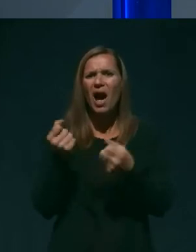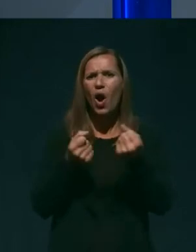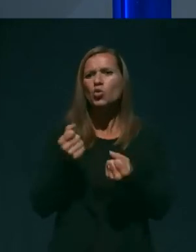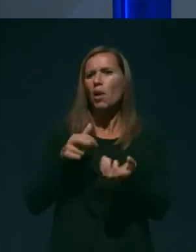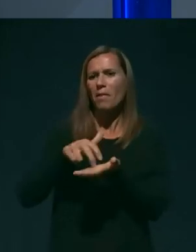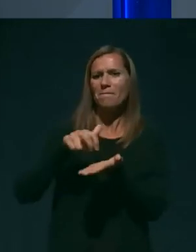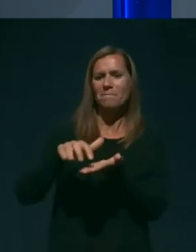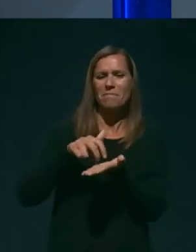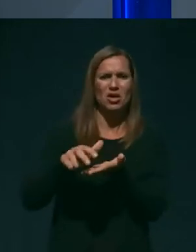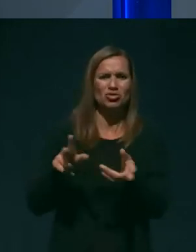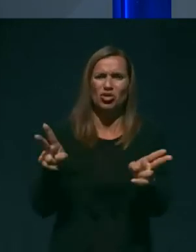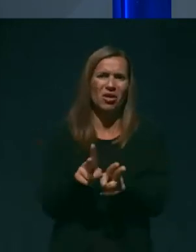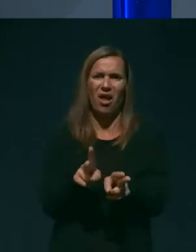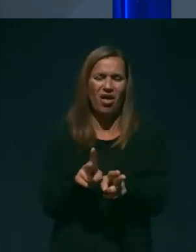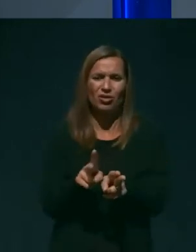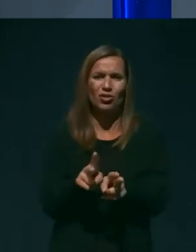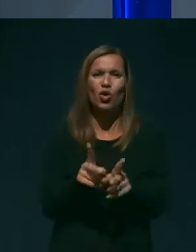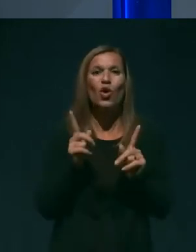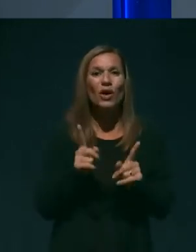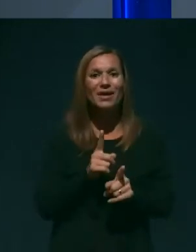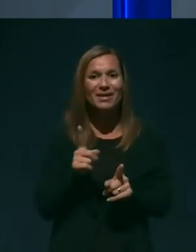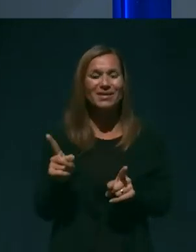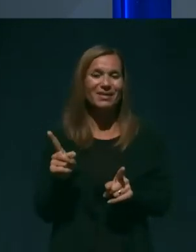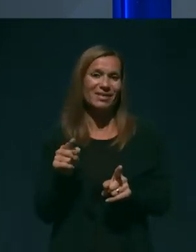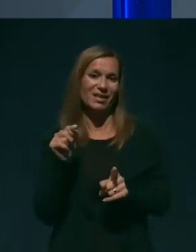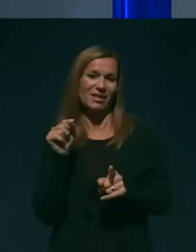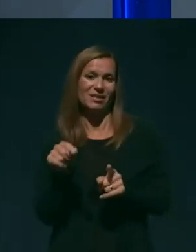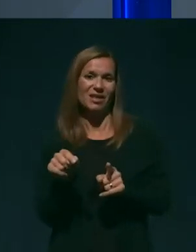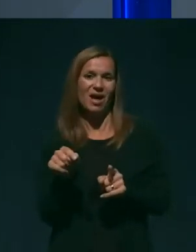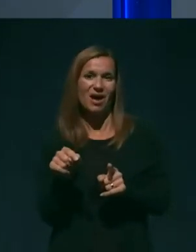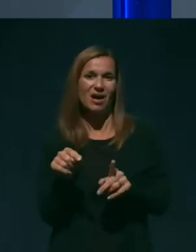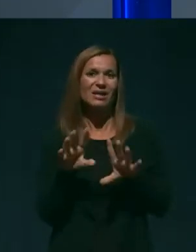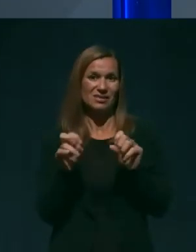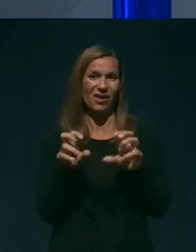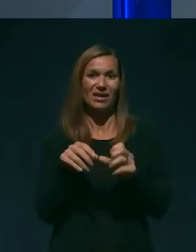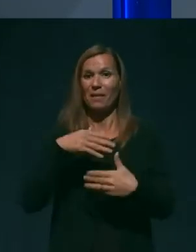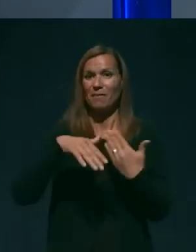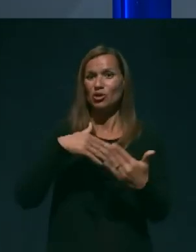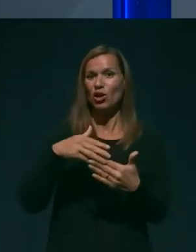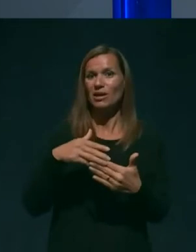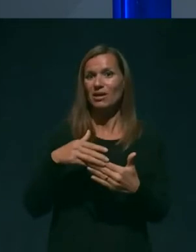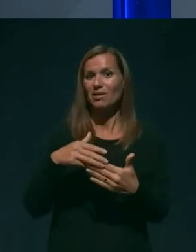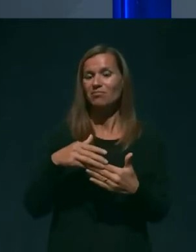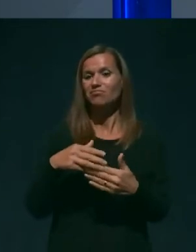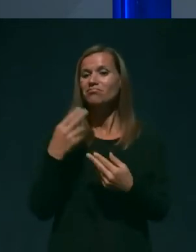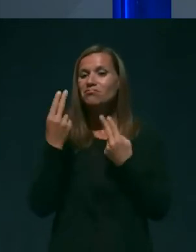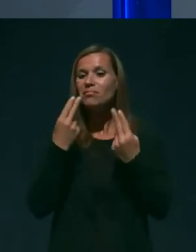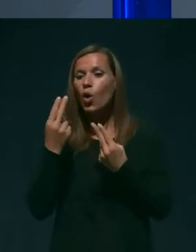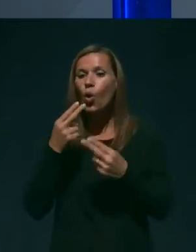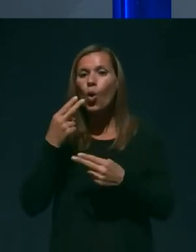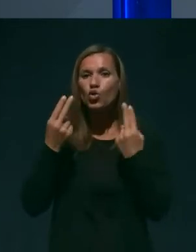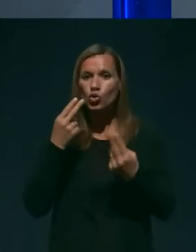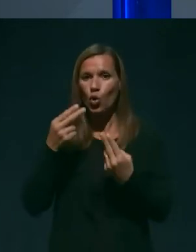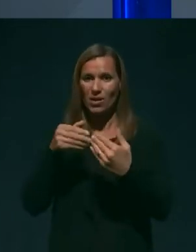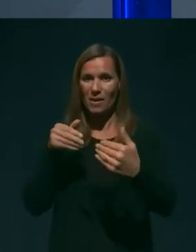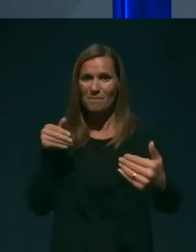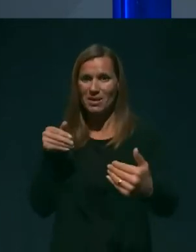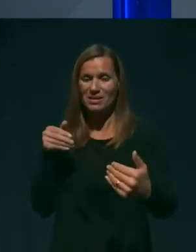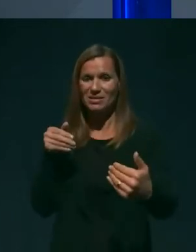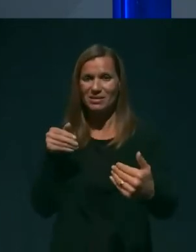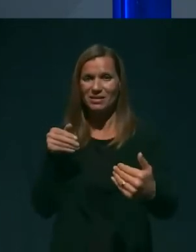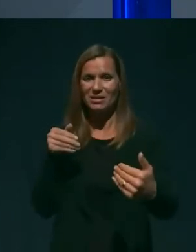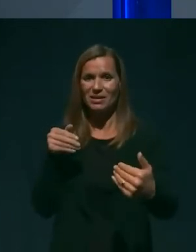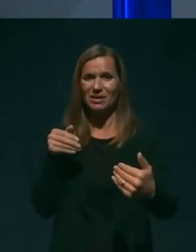in seveda, da je lahko ta izvajanje mešanih patroli seveda ni na zunanjime iz